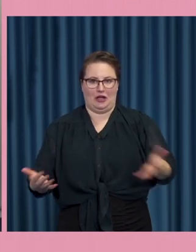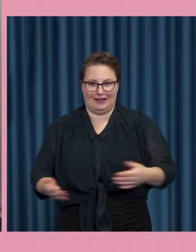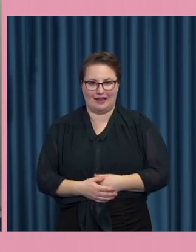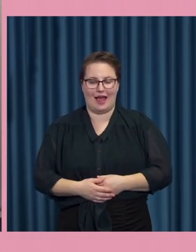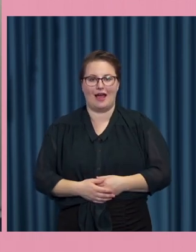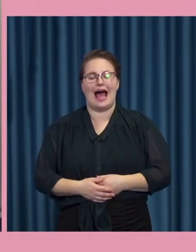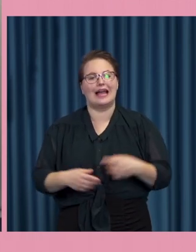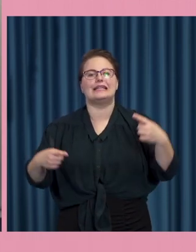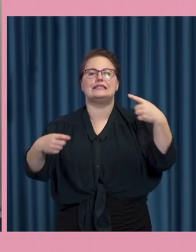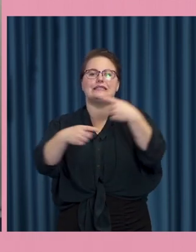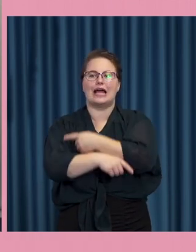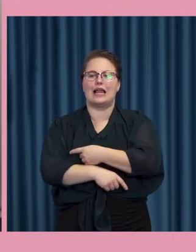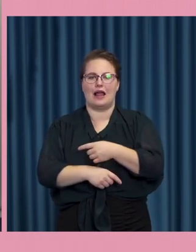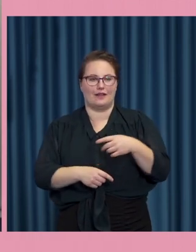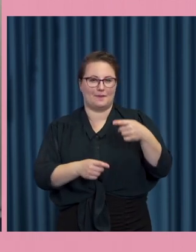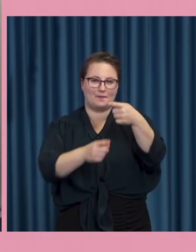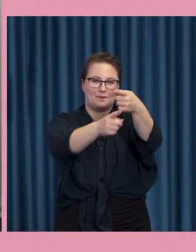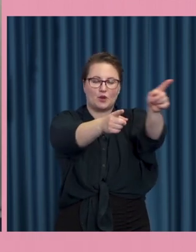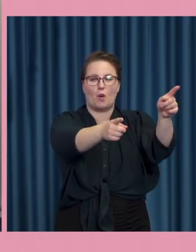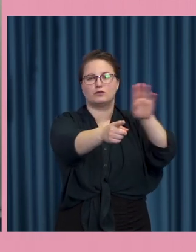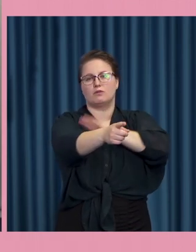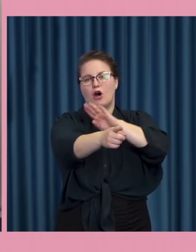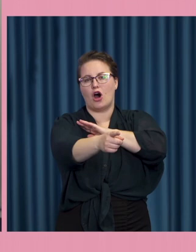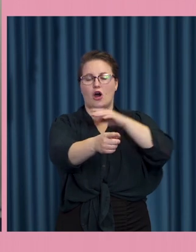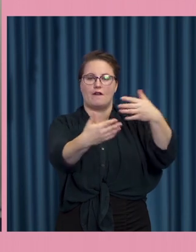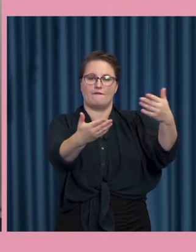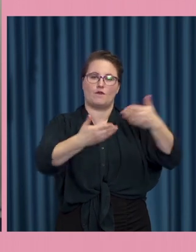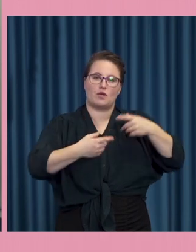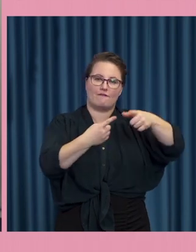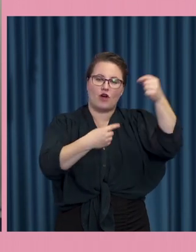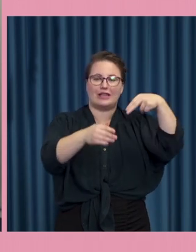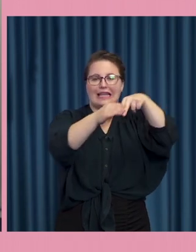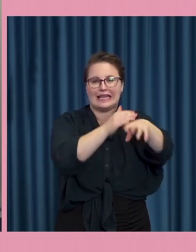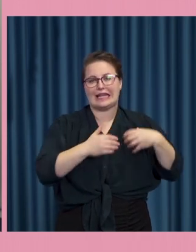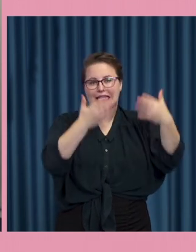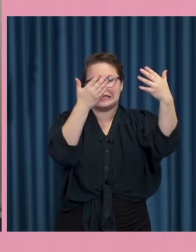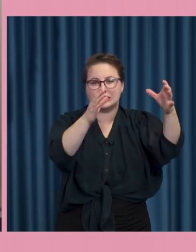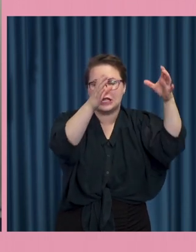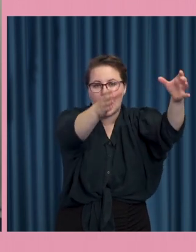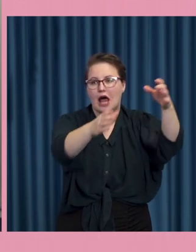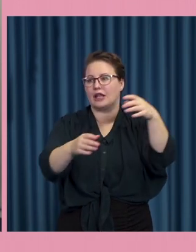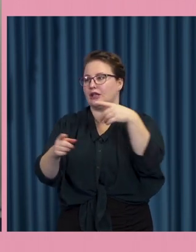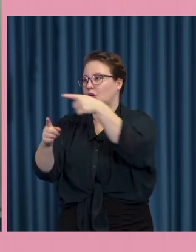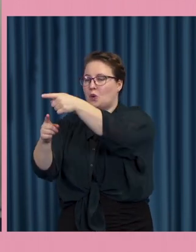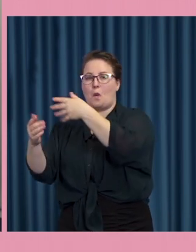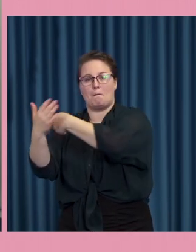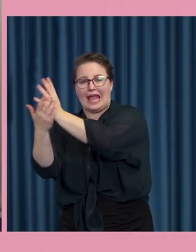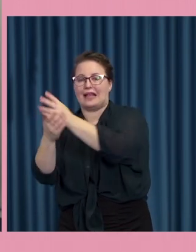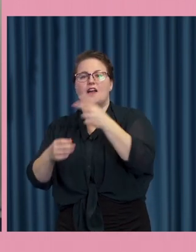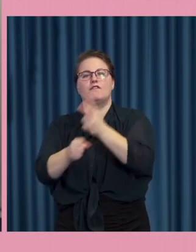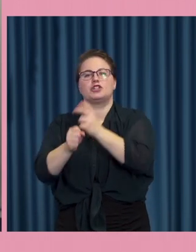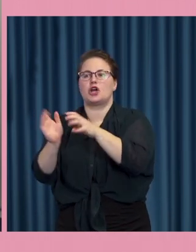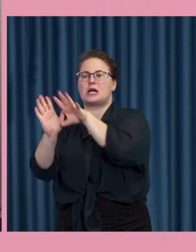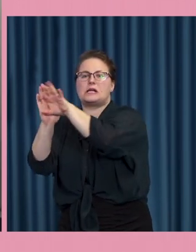att underminera förtroendet för de som blir valda alltså för överheten och underminera förtroendet för medierna.